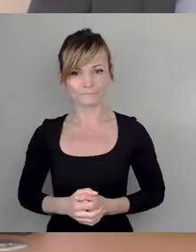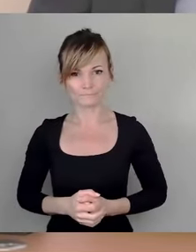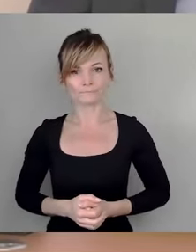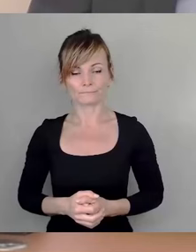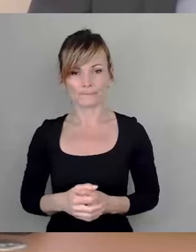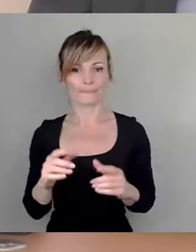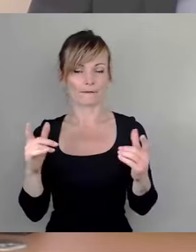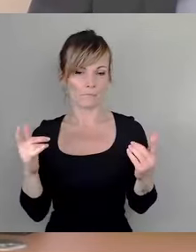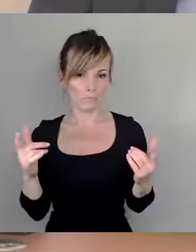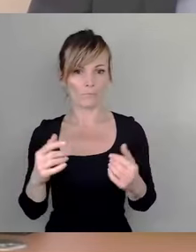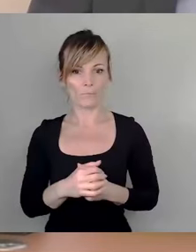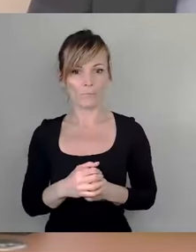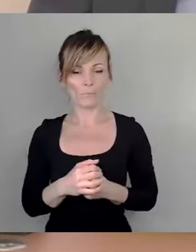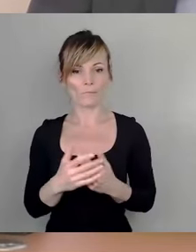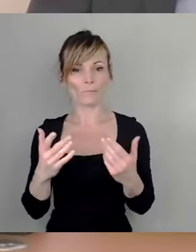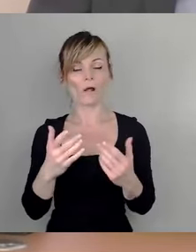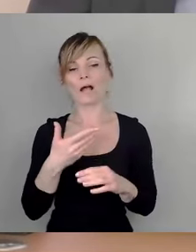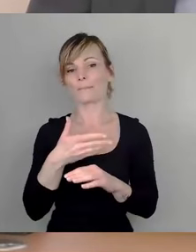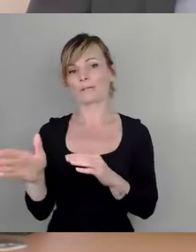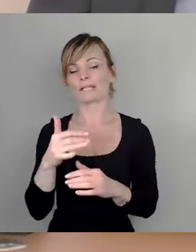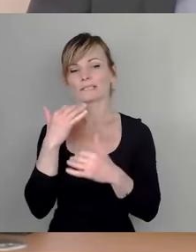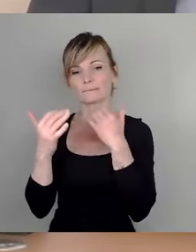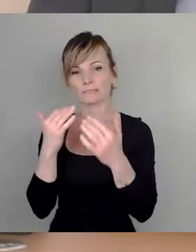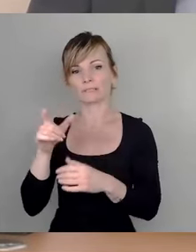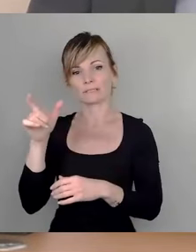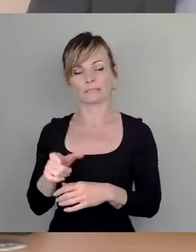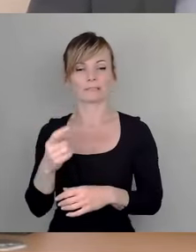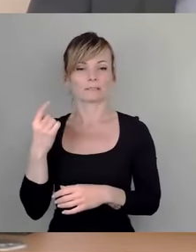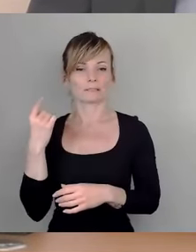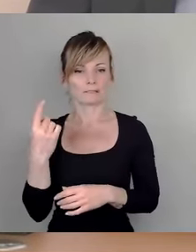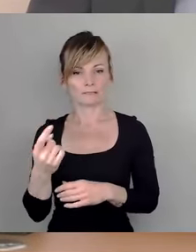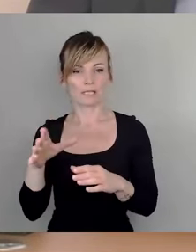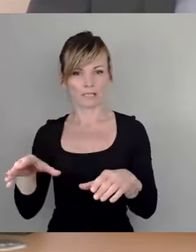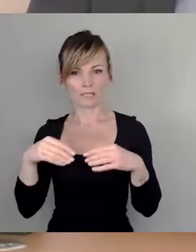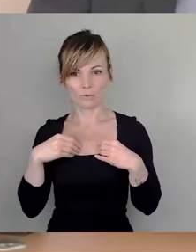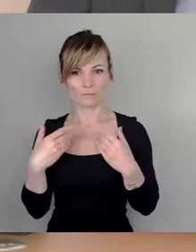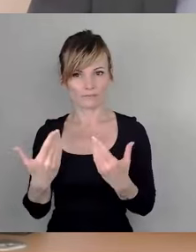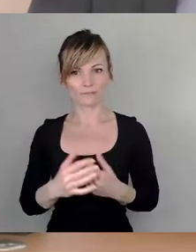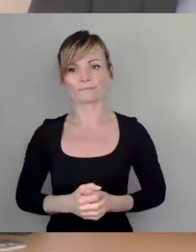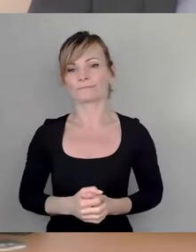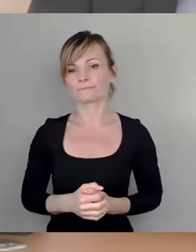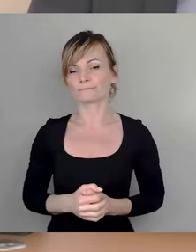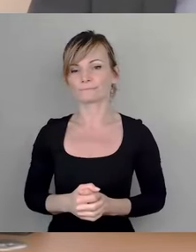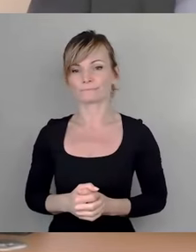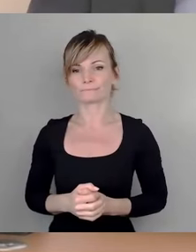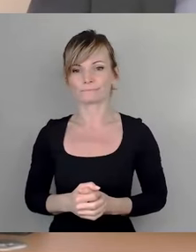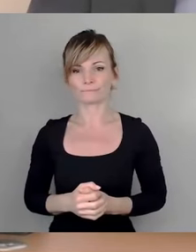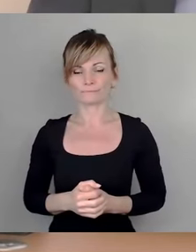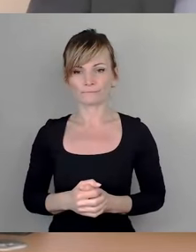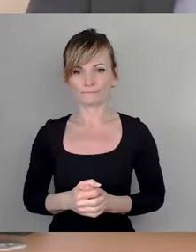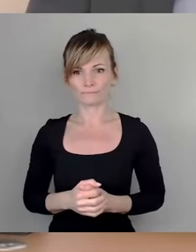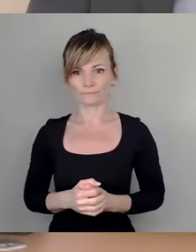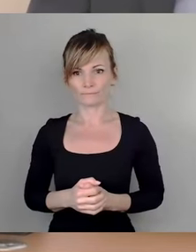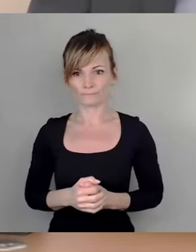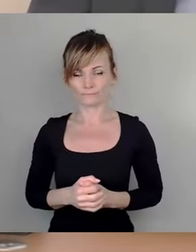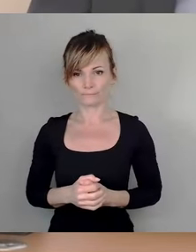Damit ist der ablehnende federführende Ausschussbericht angenommen worden. Das führt uns